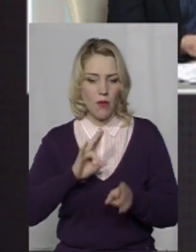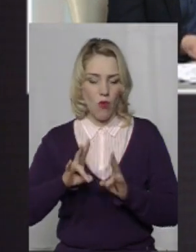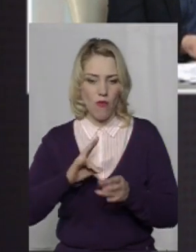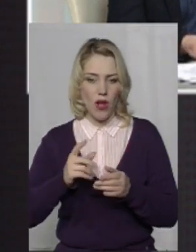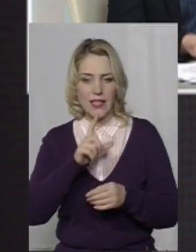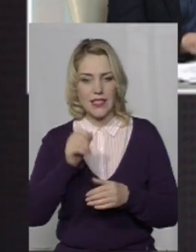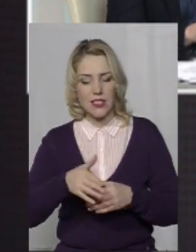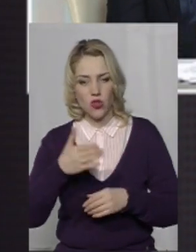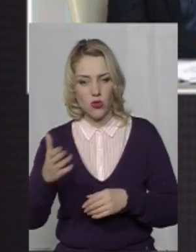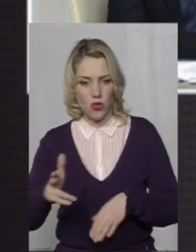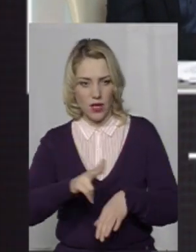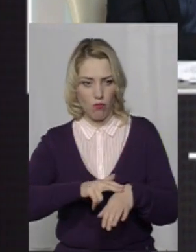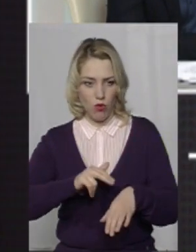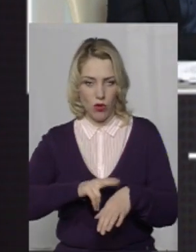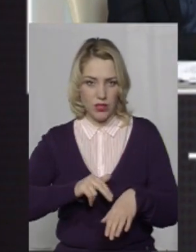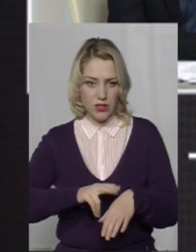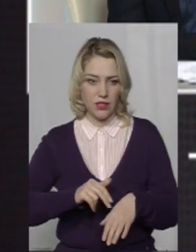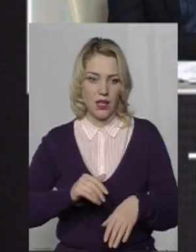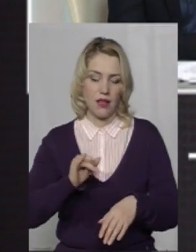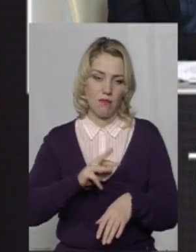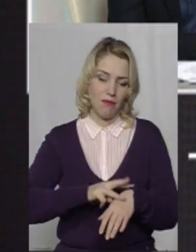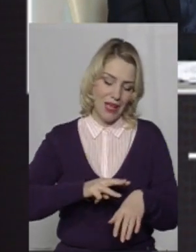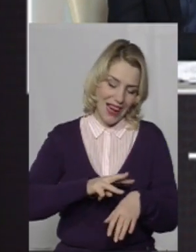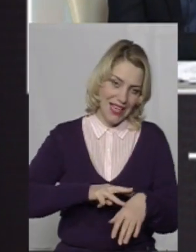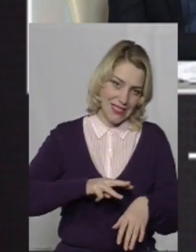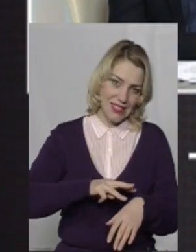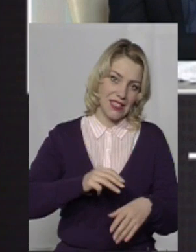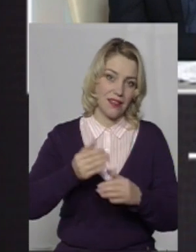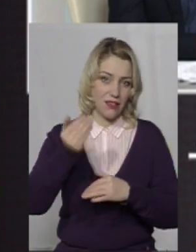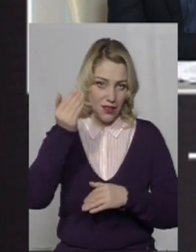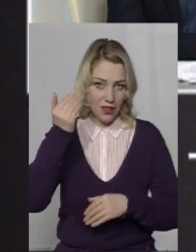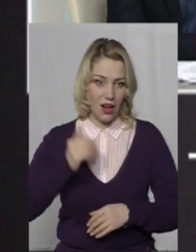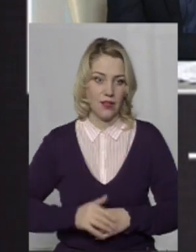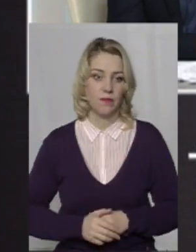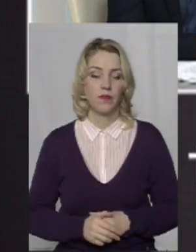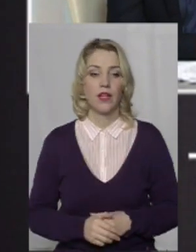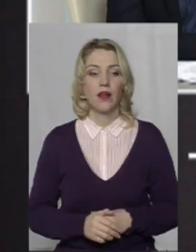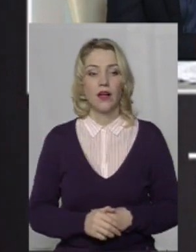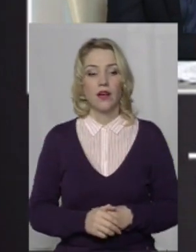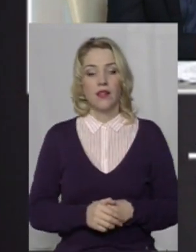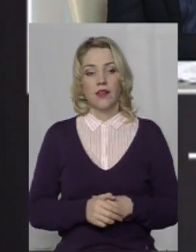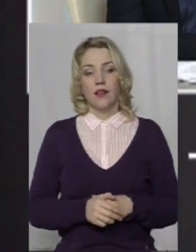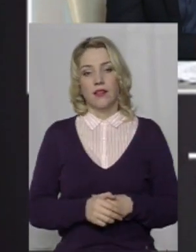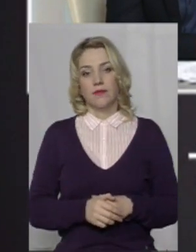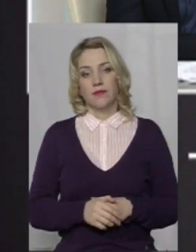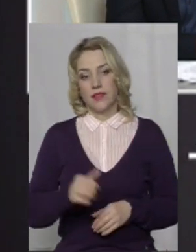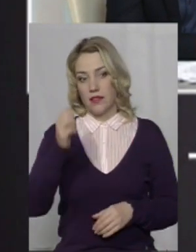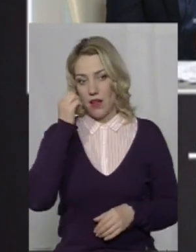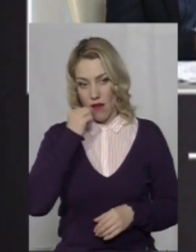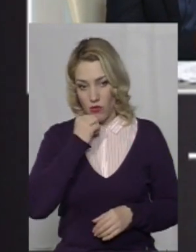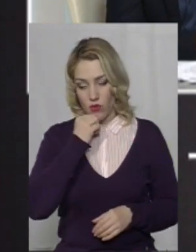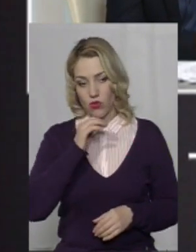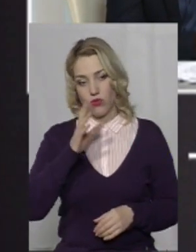зі сторони правоохоронних органів поліції, міліції і так далі. Дякую. Дякую, по